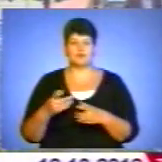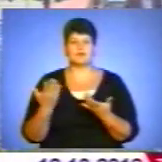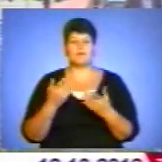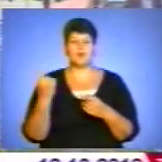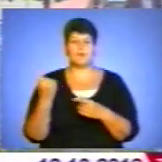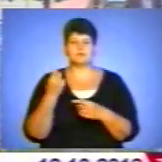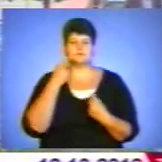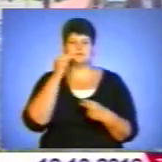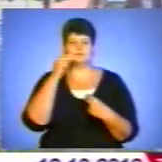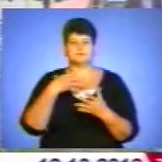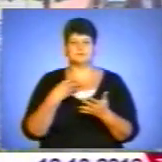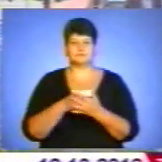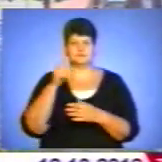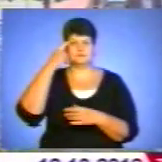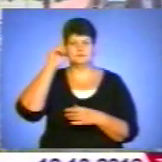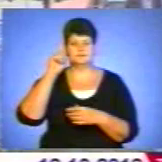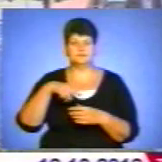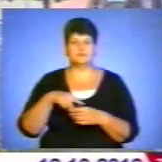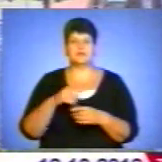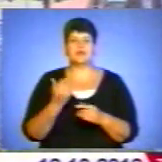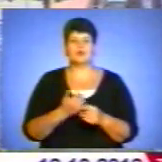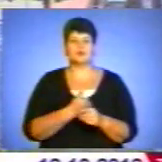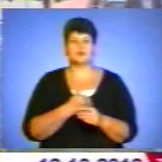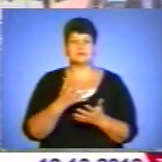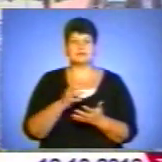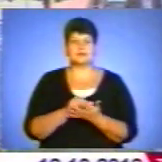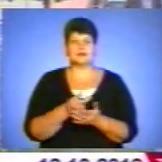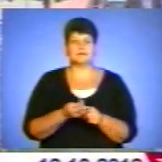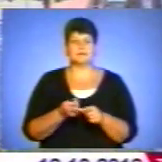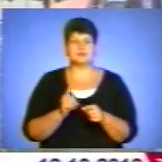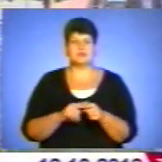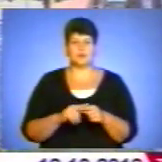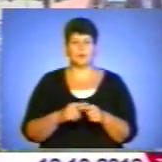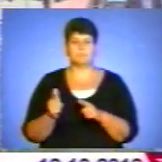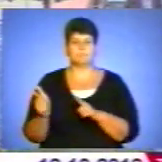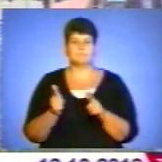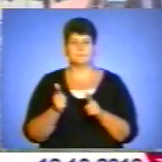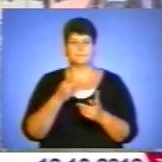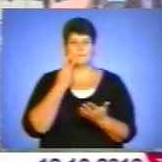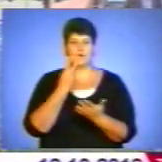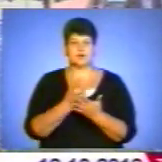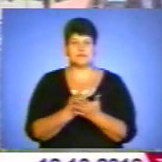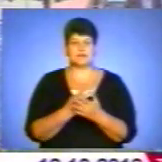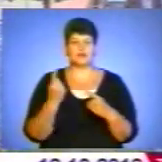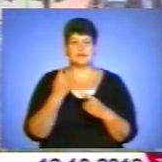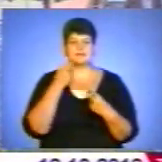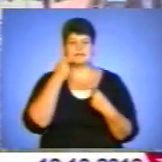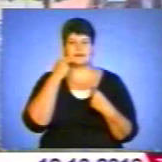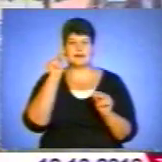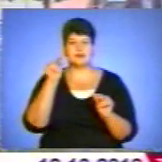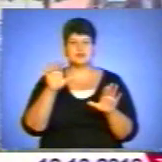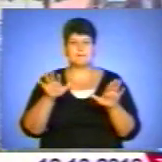-перше, досконалили свої навички. І в зв'язку з тим, що ми займалися цією підготовкою, показали одне із найкращих